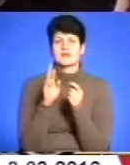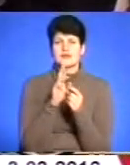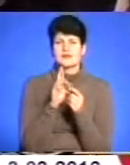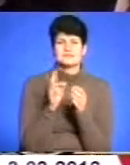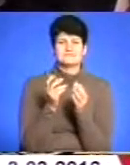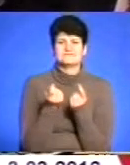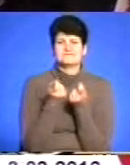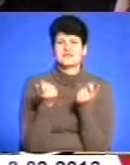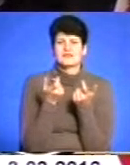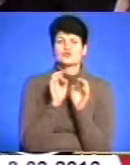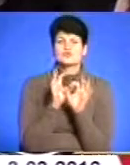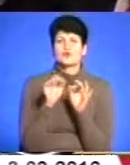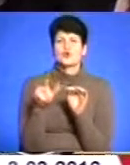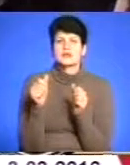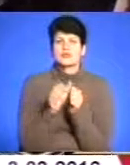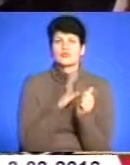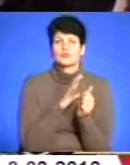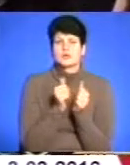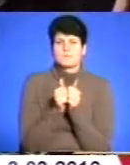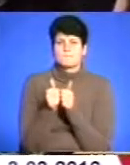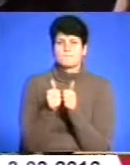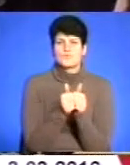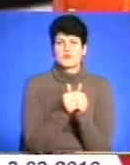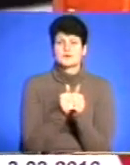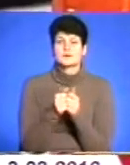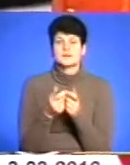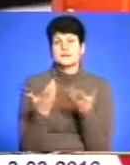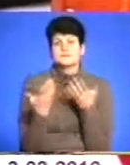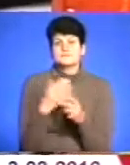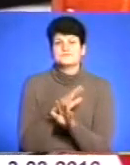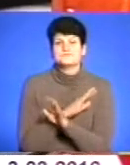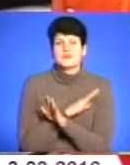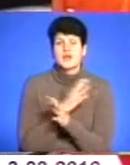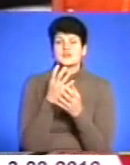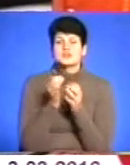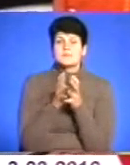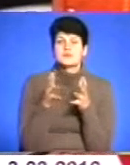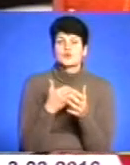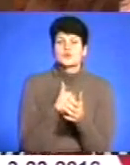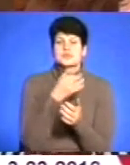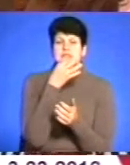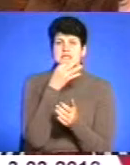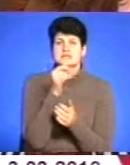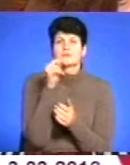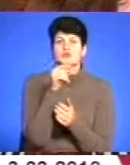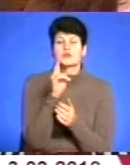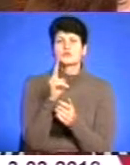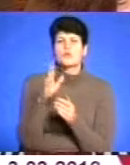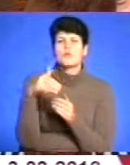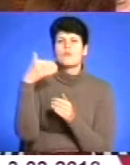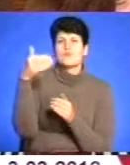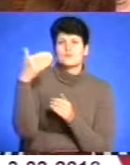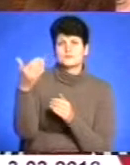Розповів про людей, які були поряд і яких довелося втратити. А ще більше хотілося сказати про тих, хто зараз по той бік